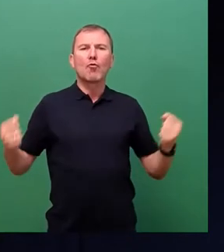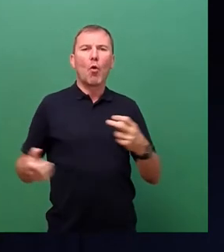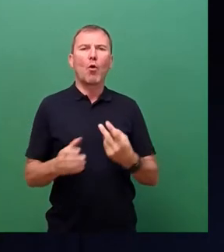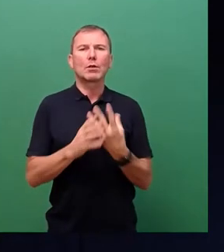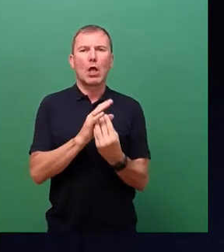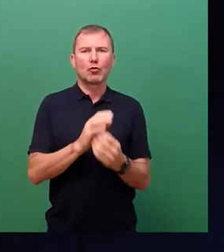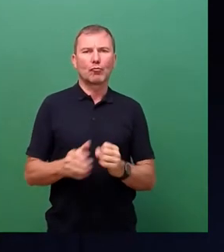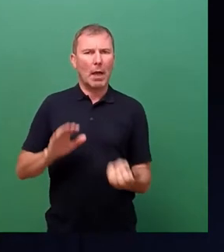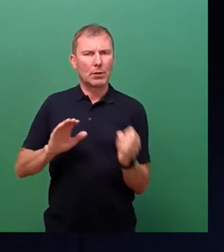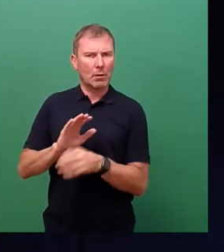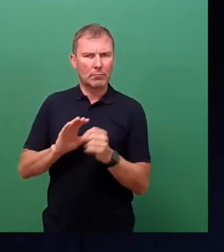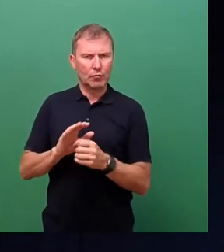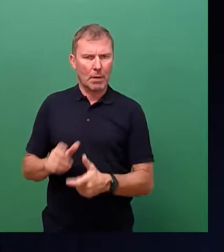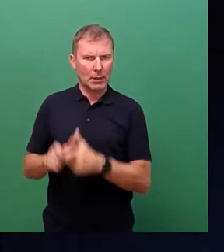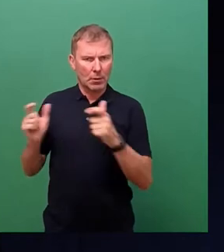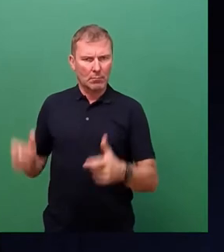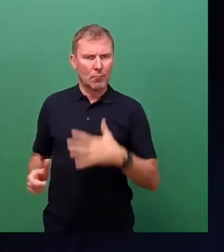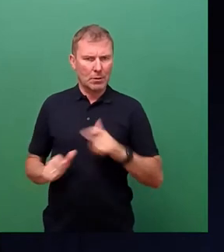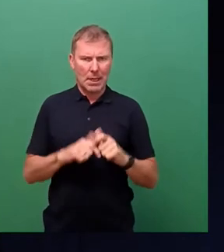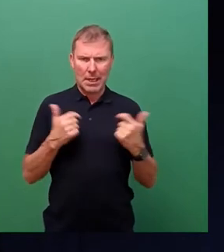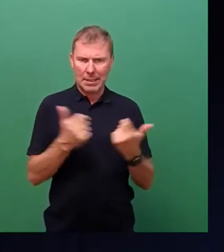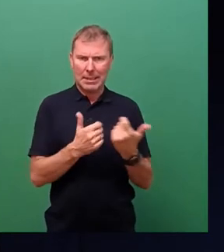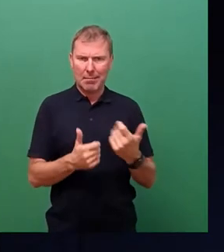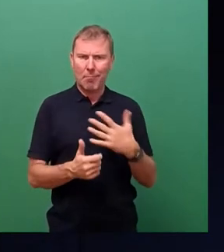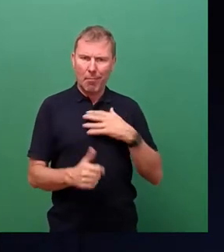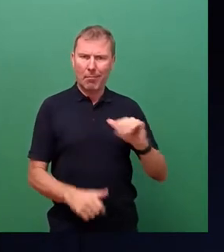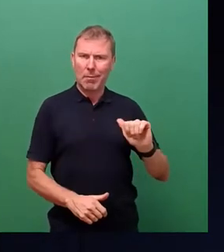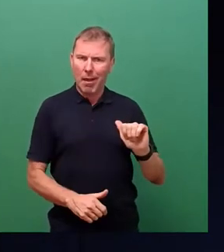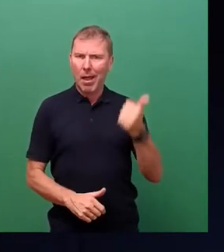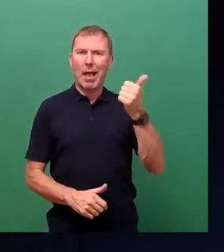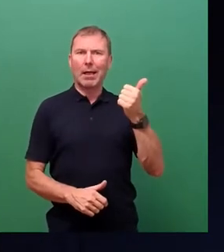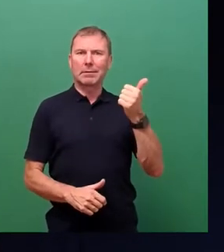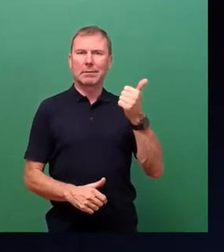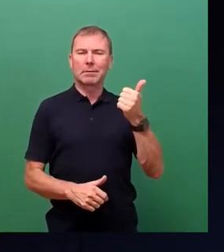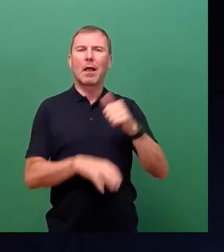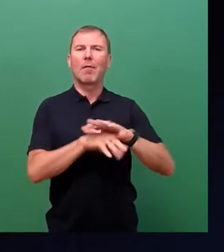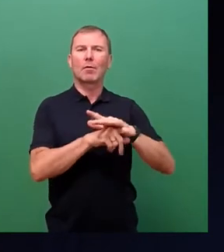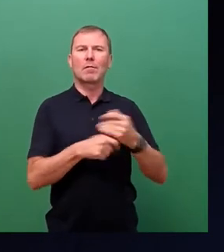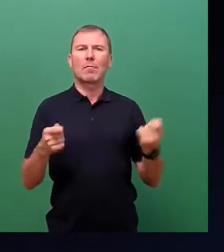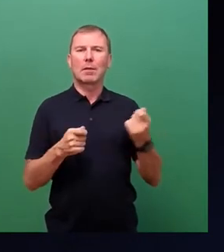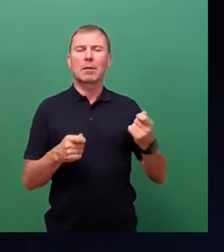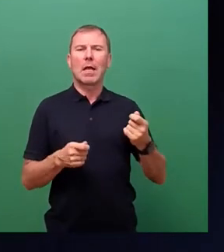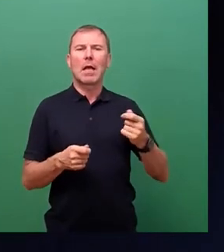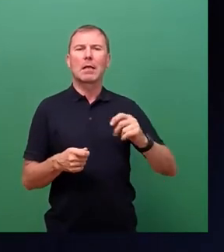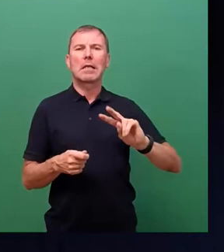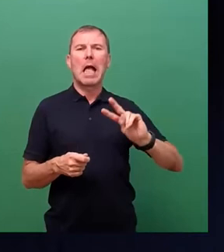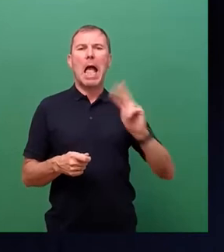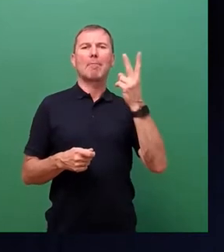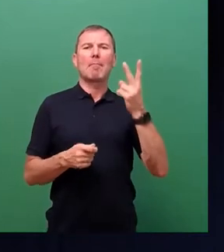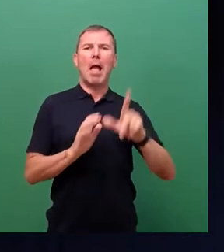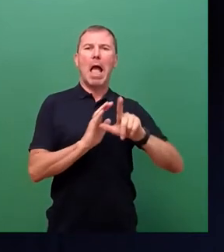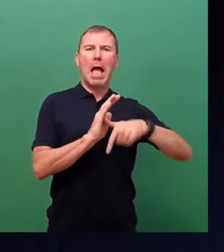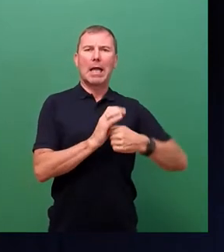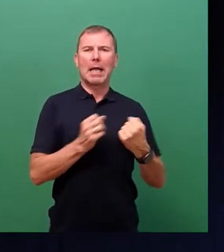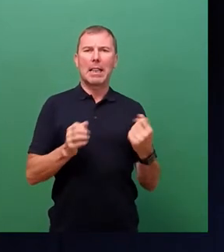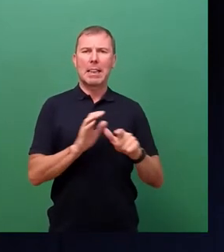Wir haben mit unserem Team den ersten kommerziell betriebenen Primärregulleistungsspeicher ans